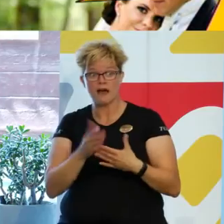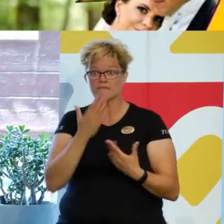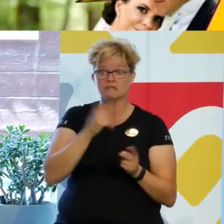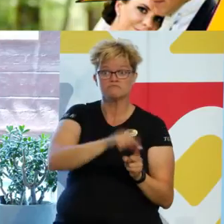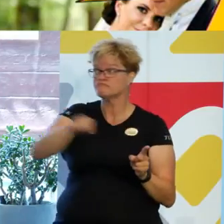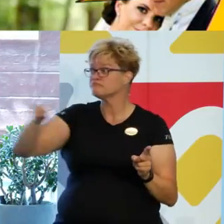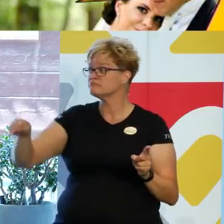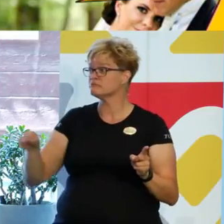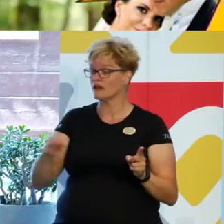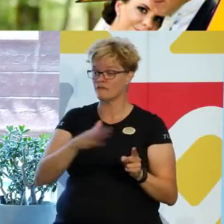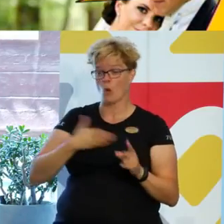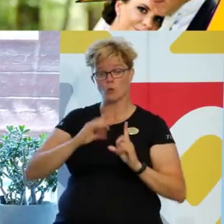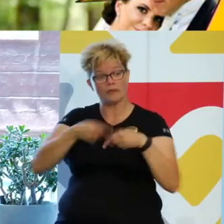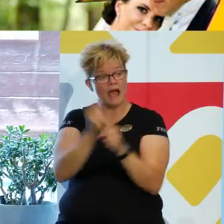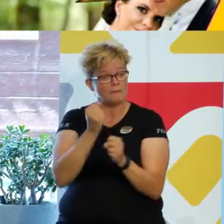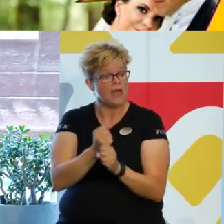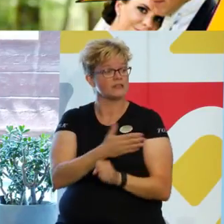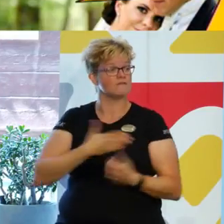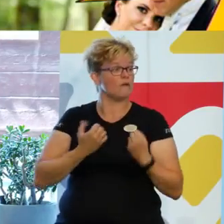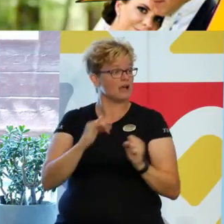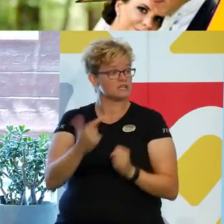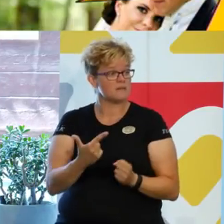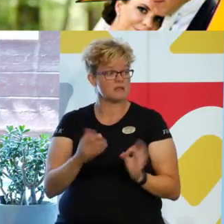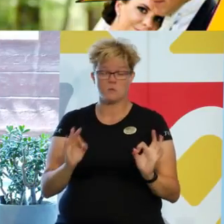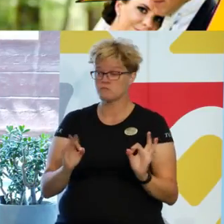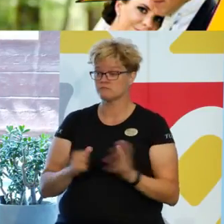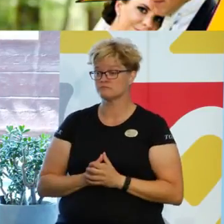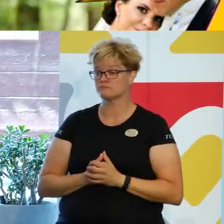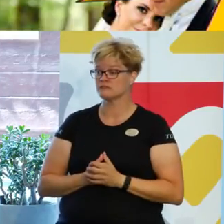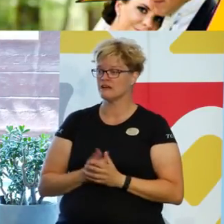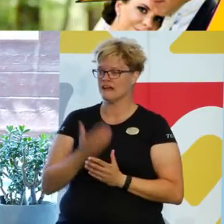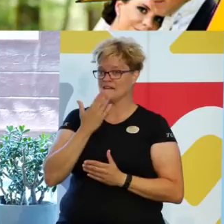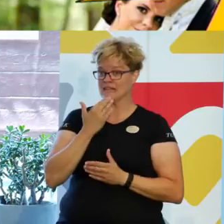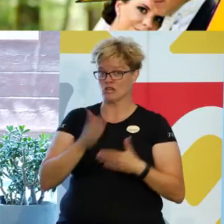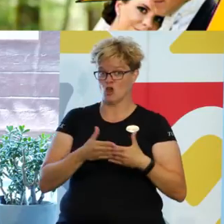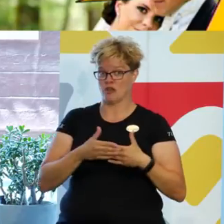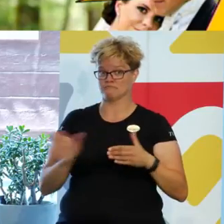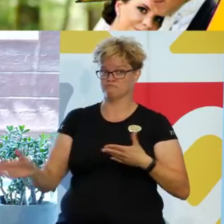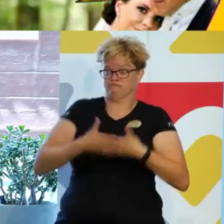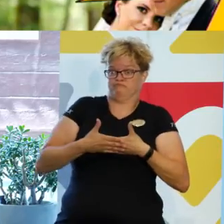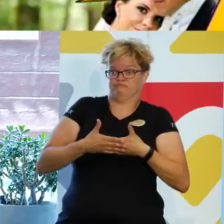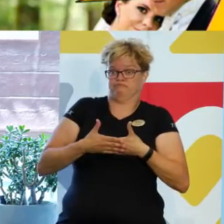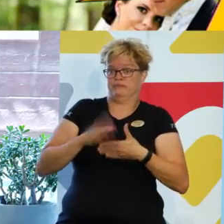utvecklingsarbete och i vår verksamhet? Och vilka har vi eventuellt stängda?